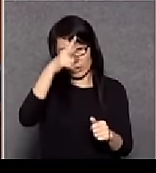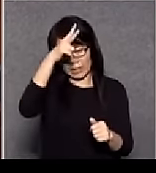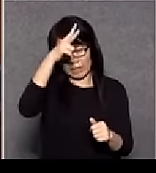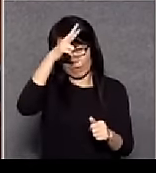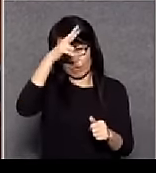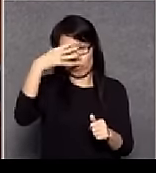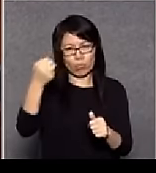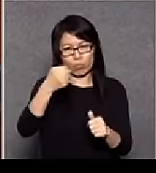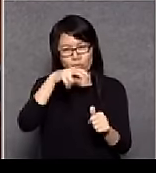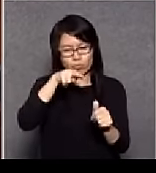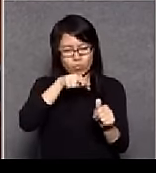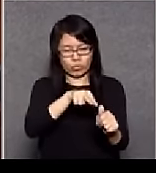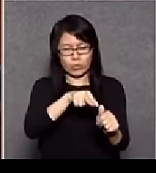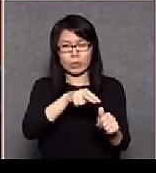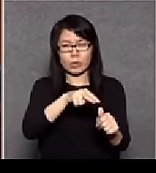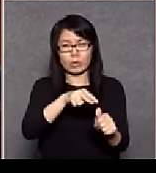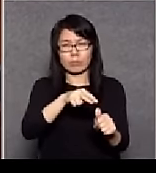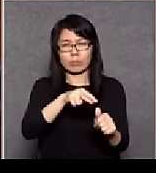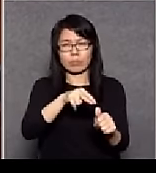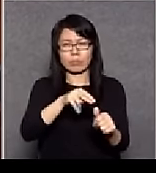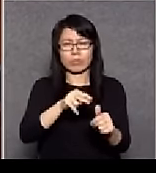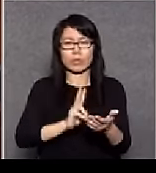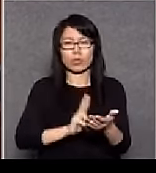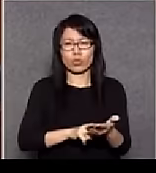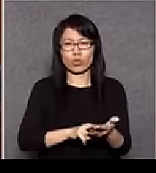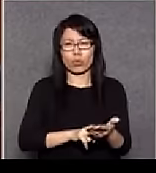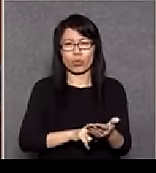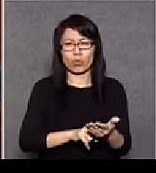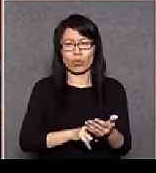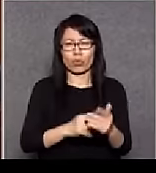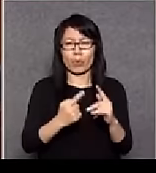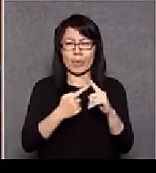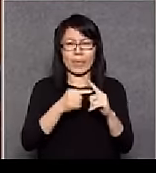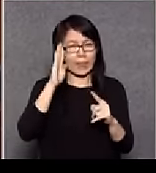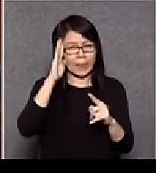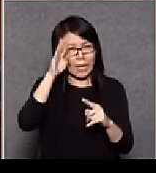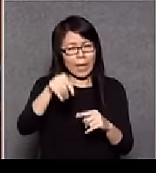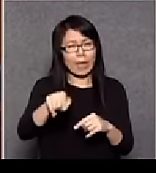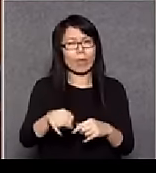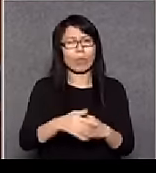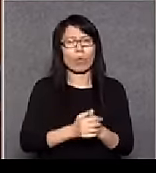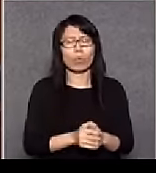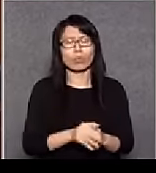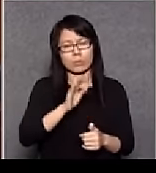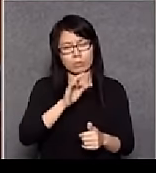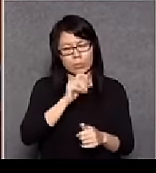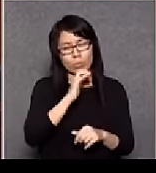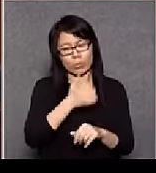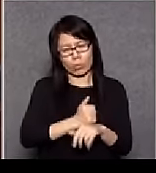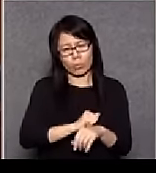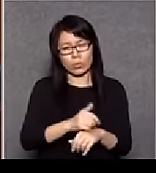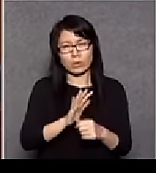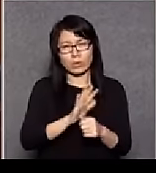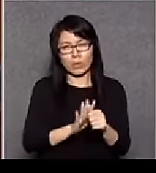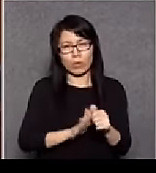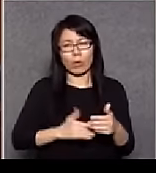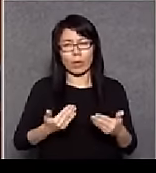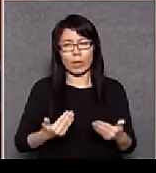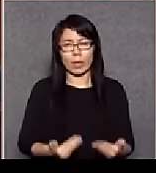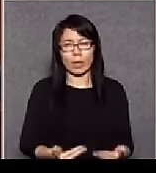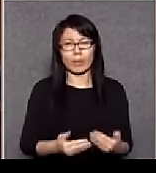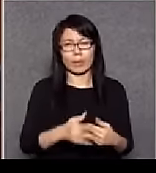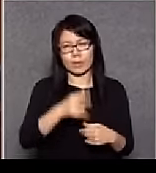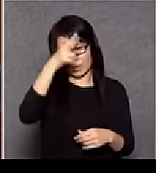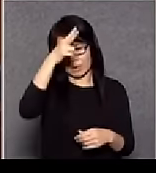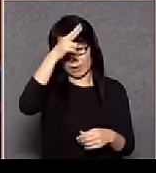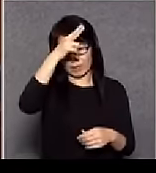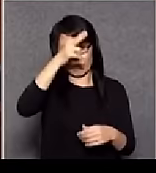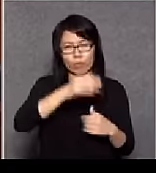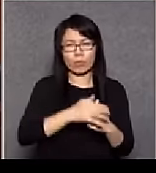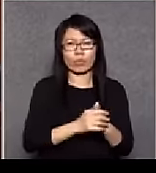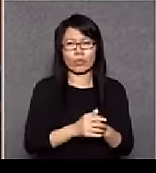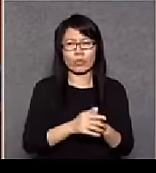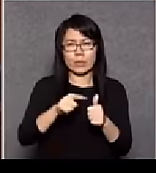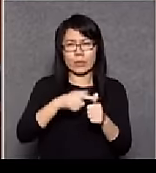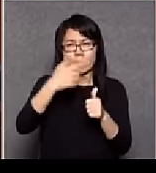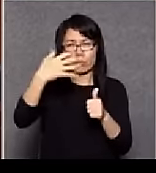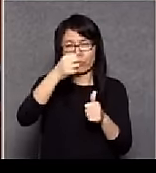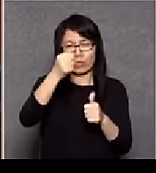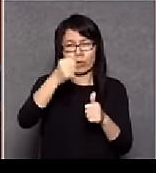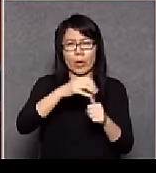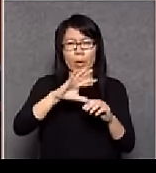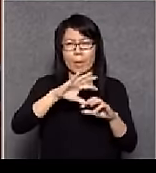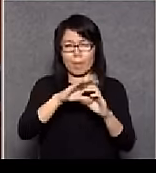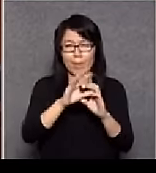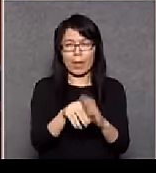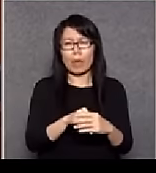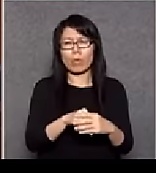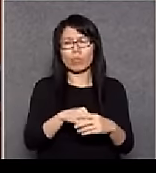治威信民望也都可能影響今屆政府的首長包括局長理